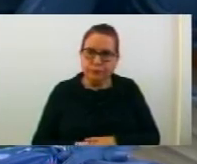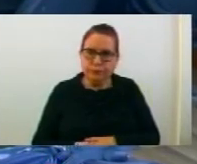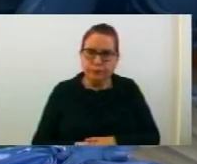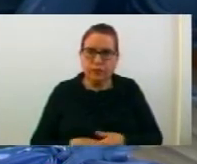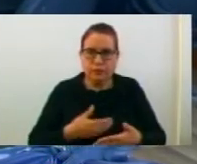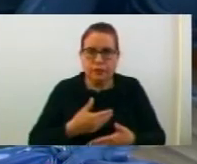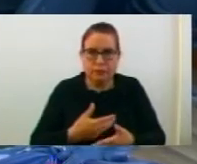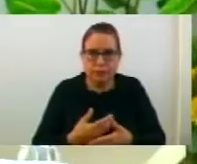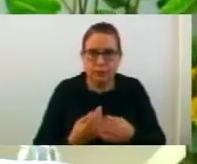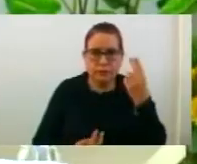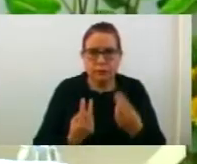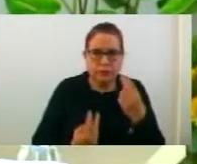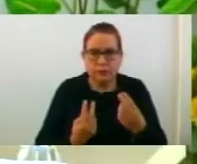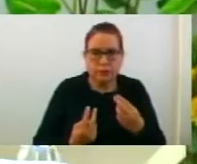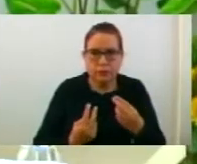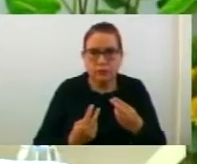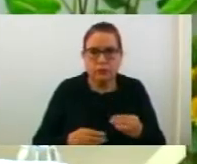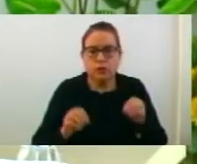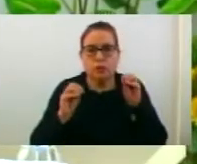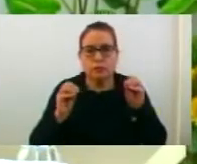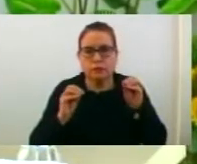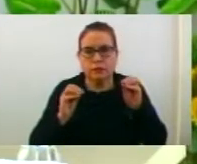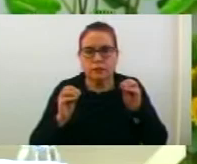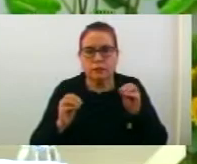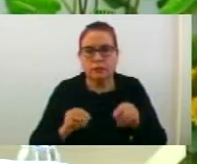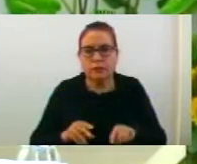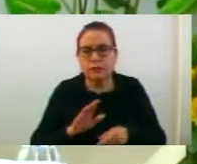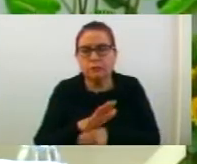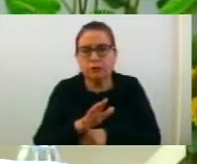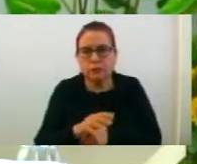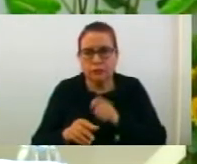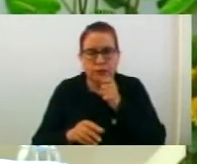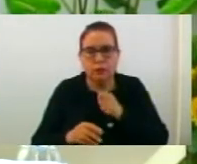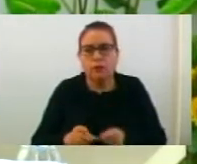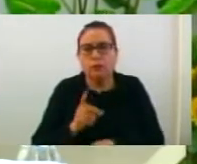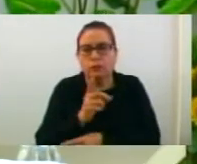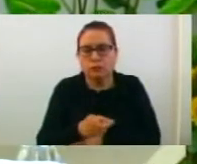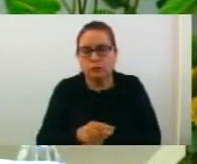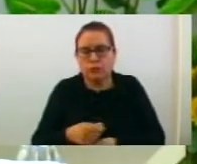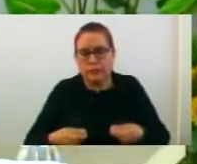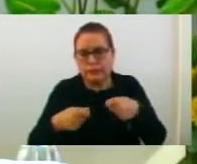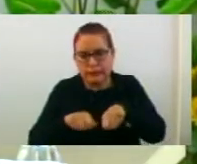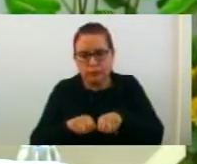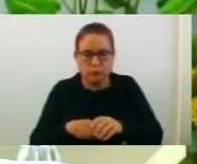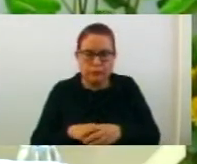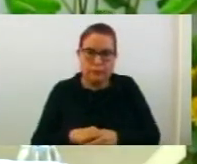Вързост на спределените от гласкостереда екседат со 22 за, безнеден против, безнеден воздържен донесе заклъчок.